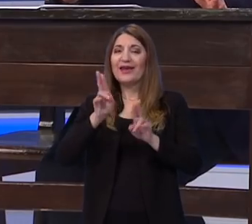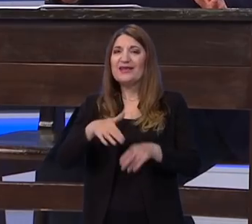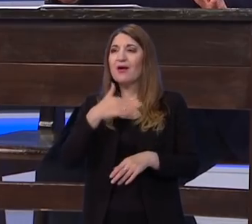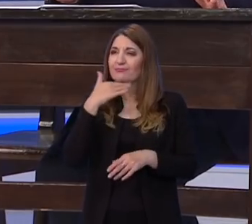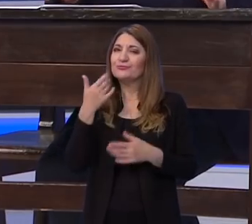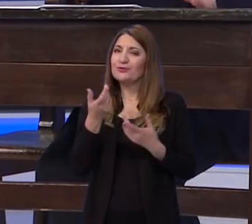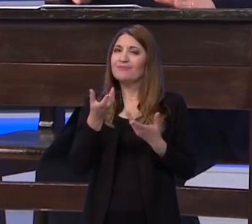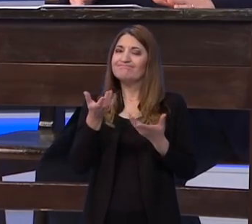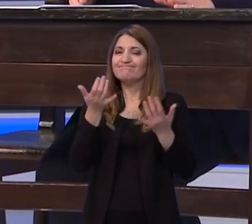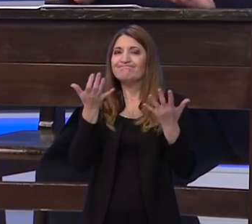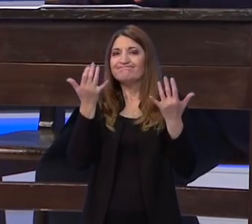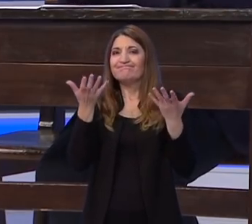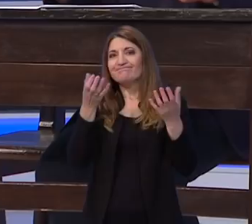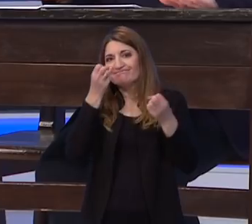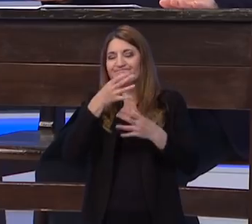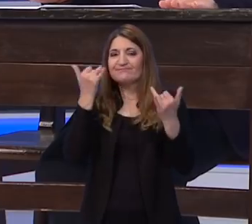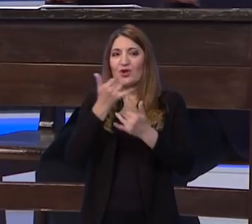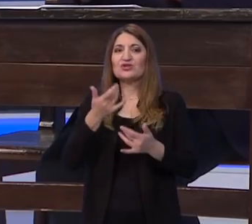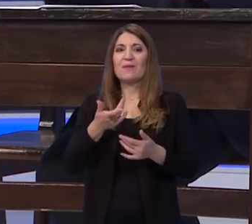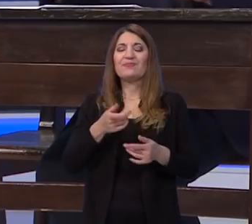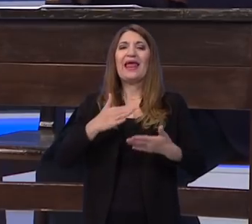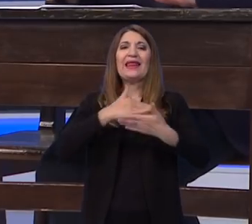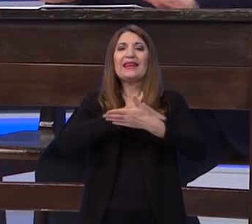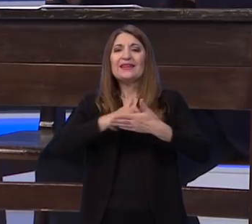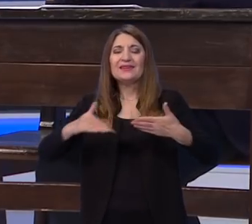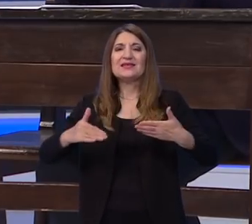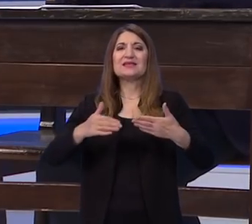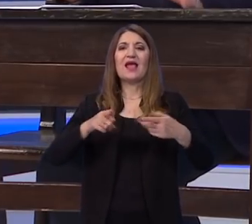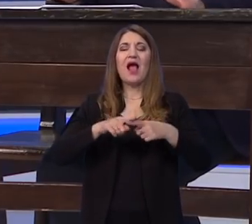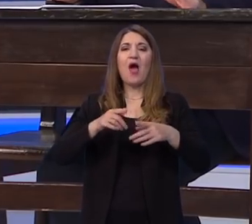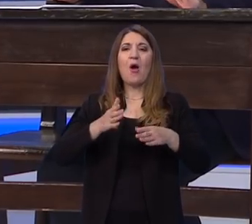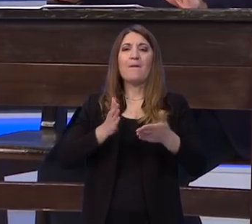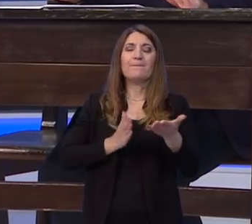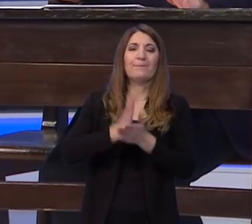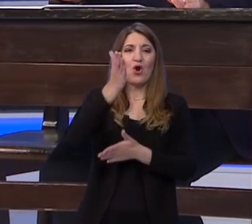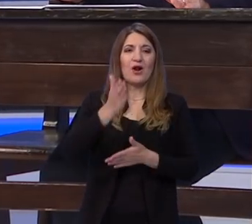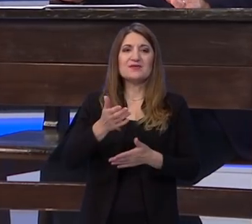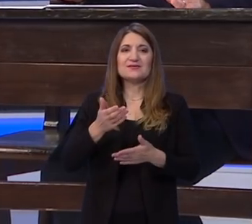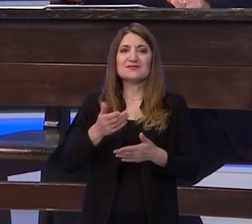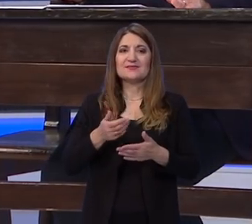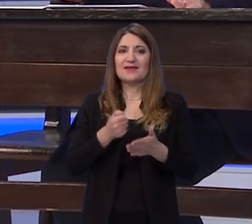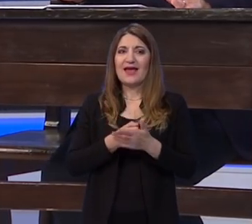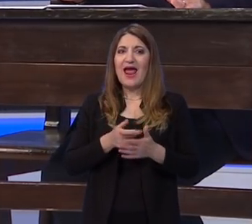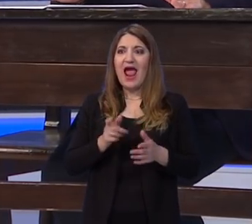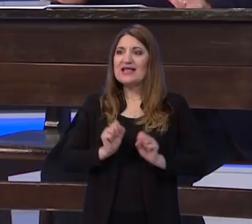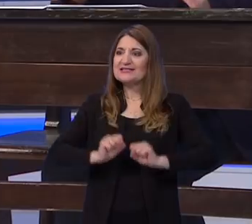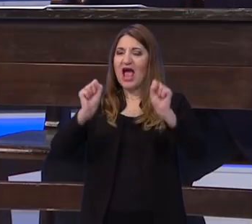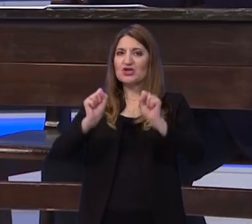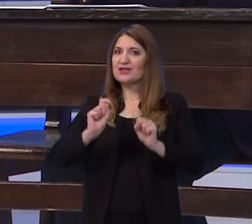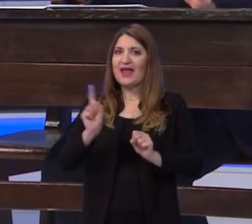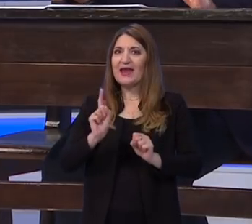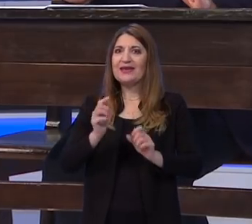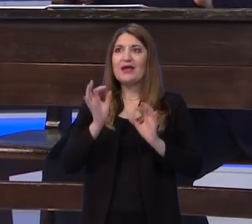manjkavosti, mislim, budimo realni, niski su pragovi prolaznosti, nije baš neka zaštita na visokoj razini.